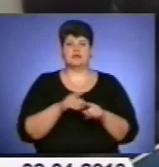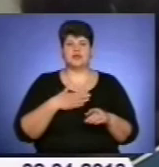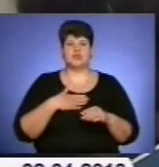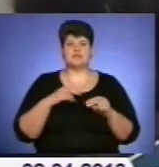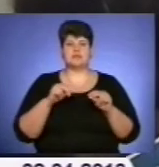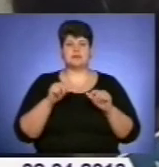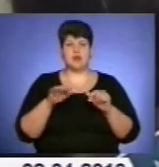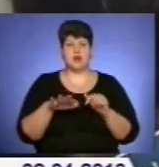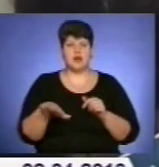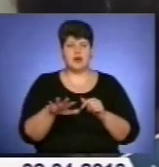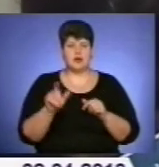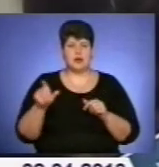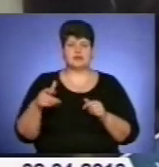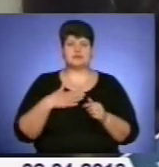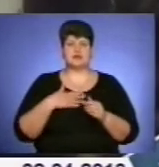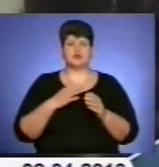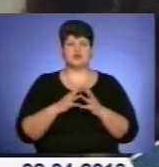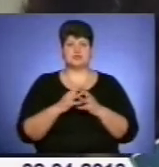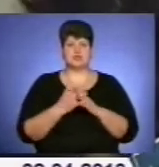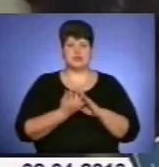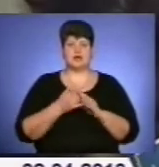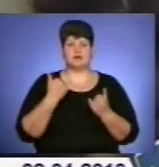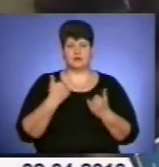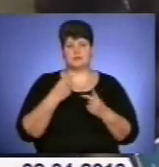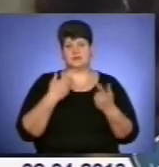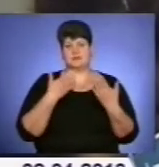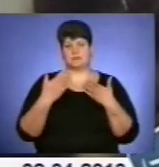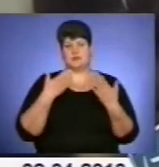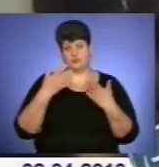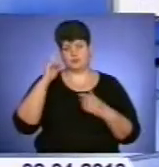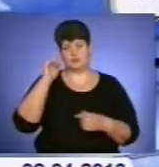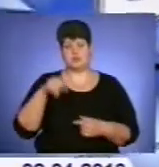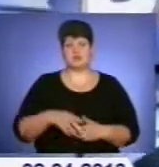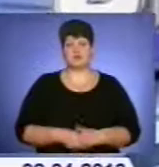з нашого села, добре з ним спілкуємося, знаємо.